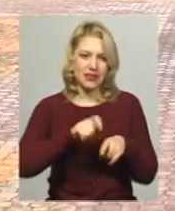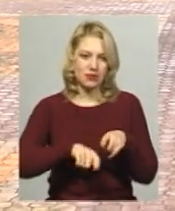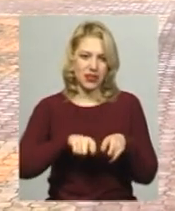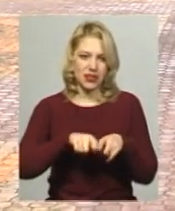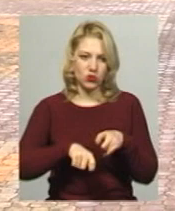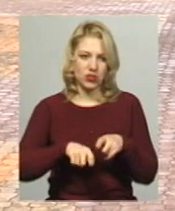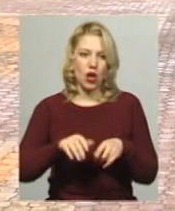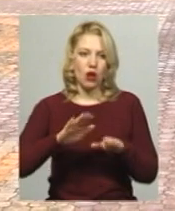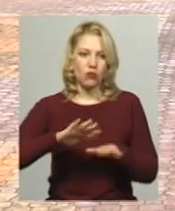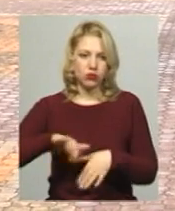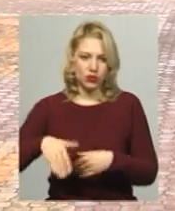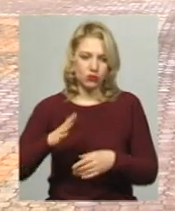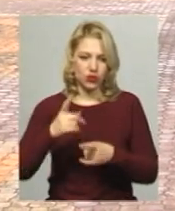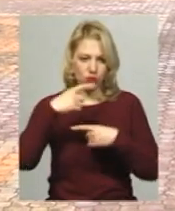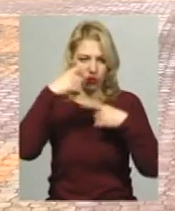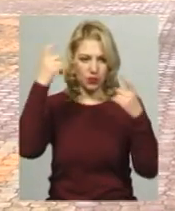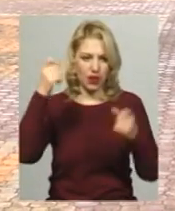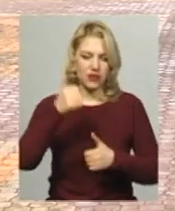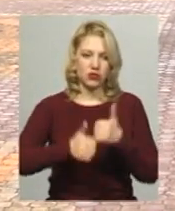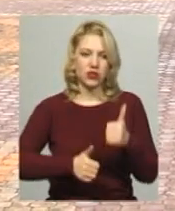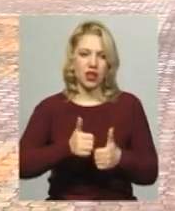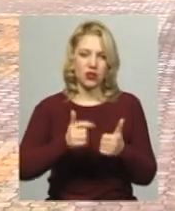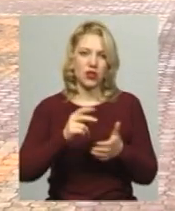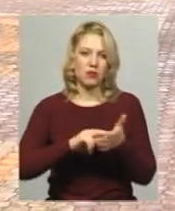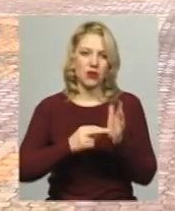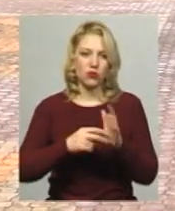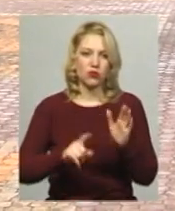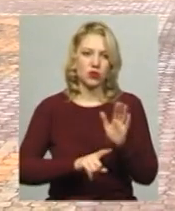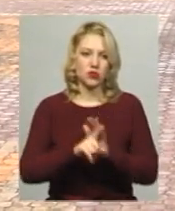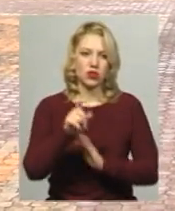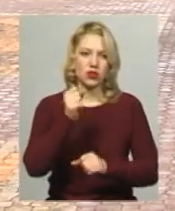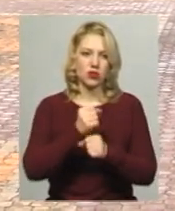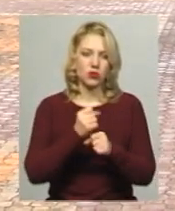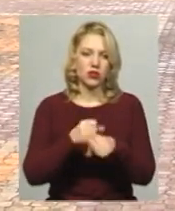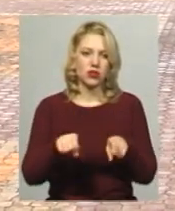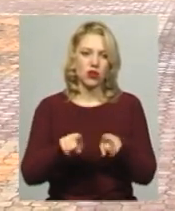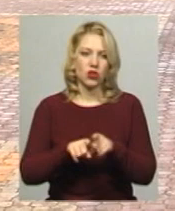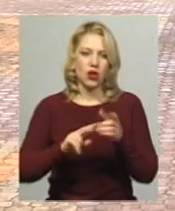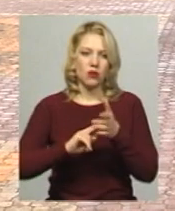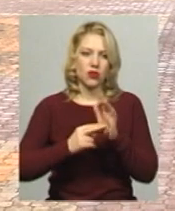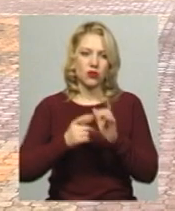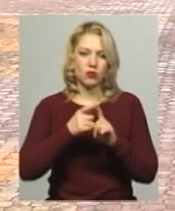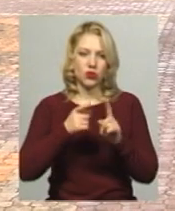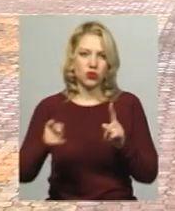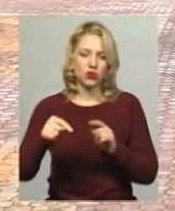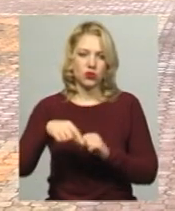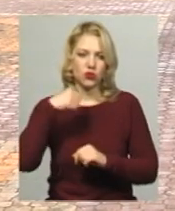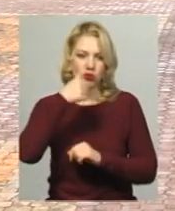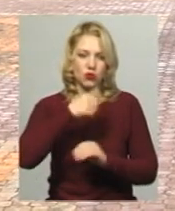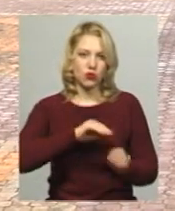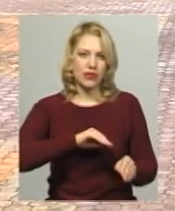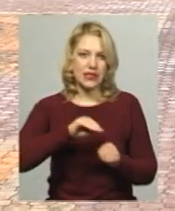Ось потім ми об'явимо тендер і плануємо розпочати роботи. Також плануємо протягом цього року ще